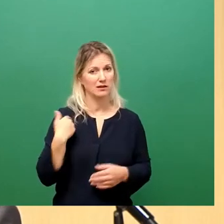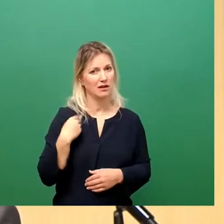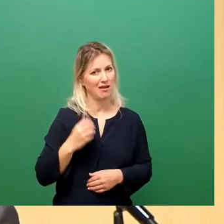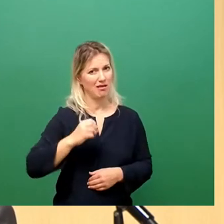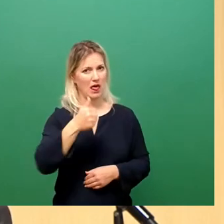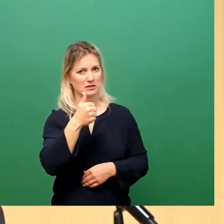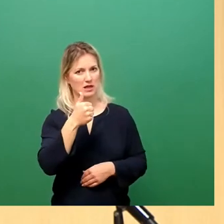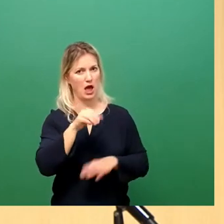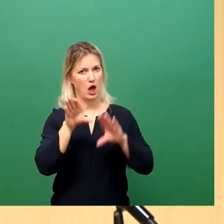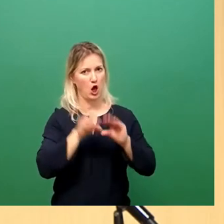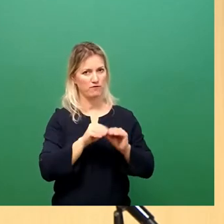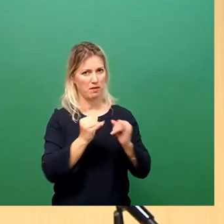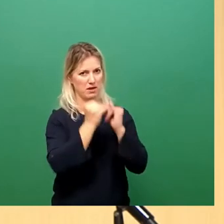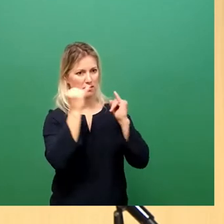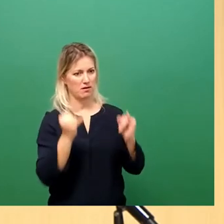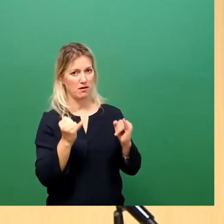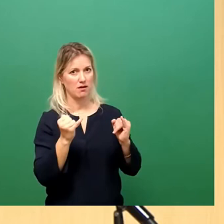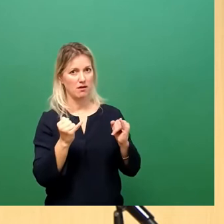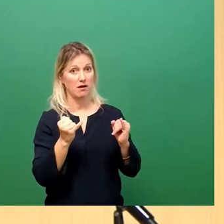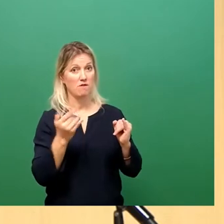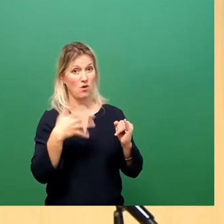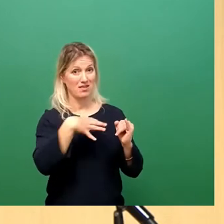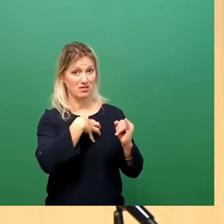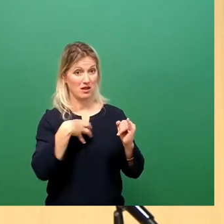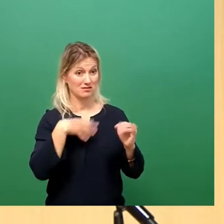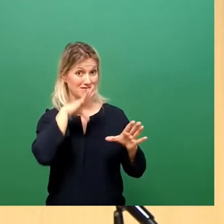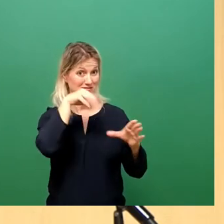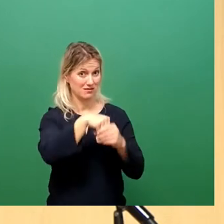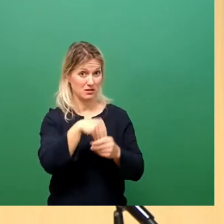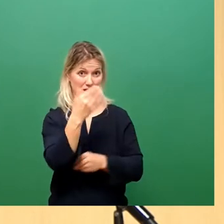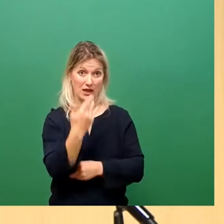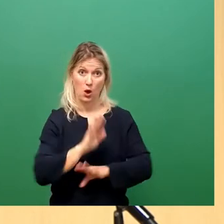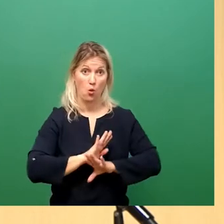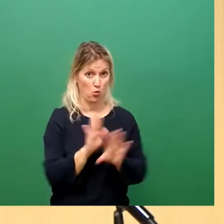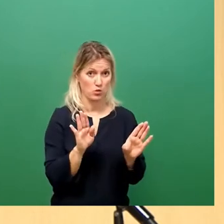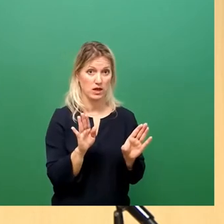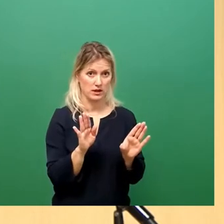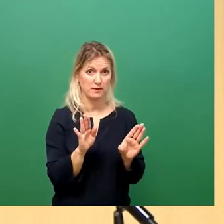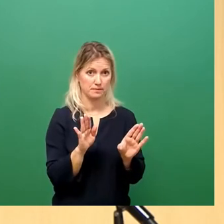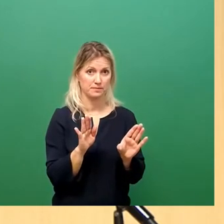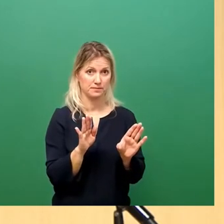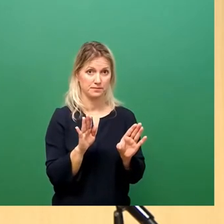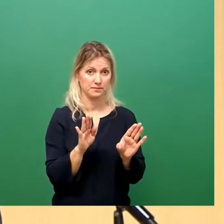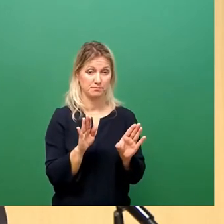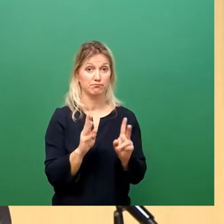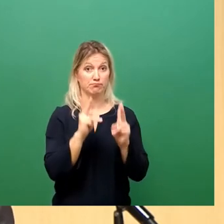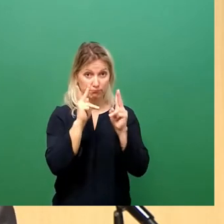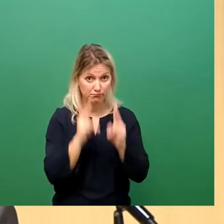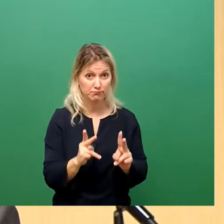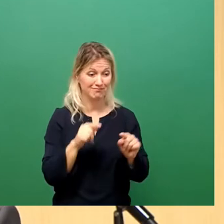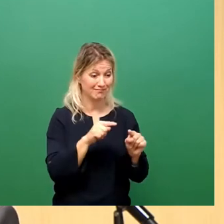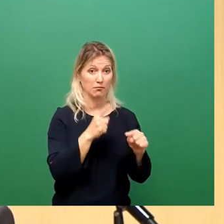des Landes hier in Dresden sind, nicht mitgerechnet. Die tatsächliche Zahl dürfte